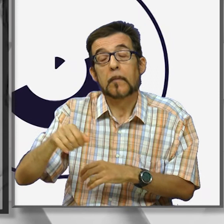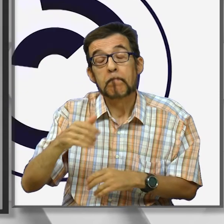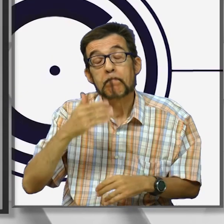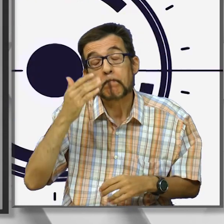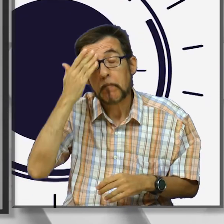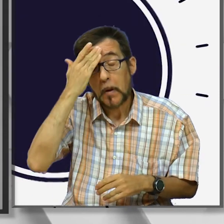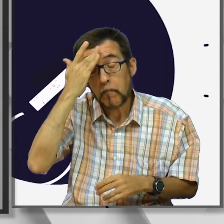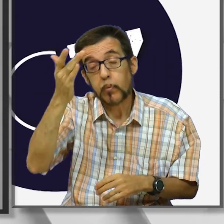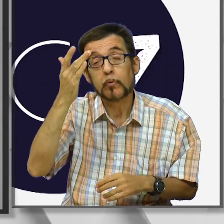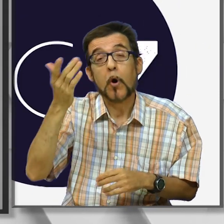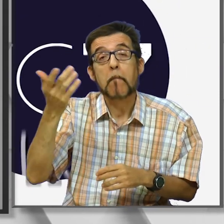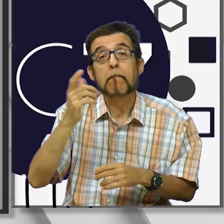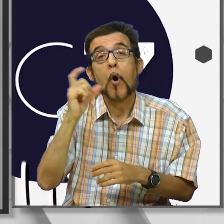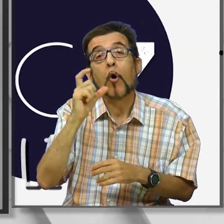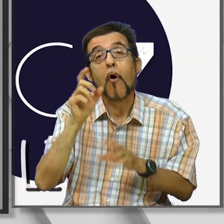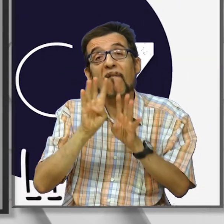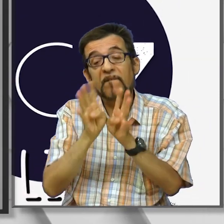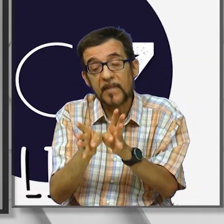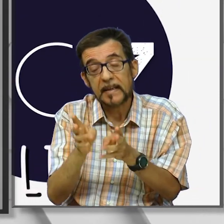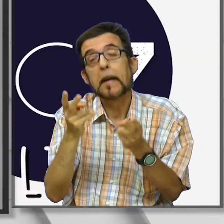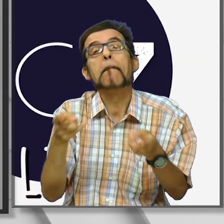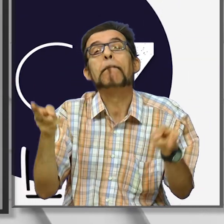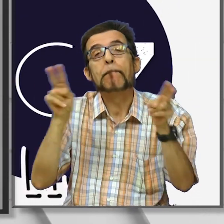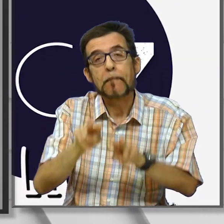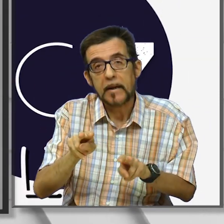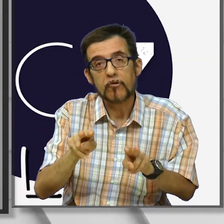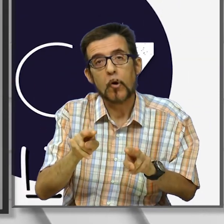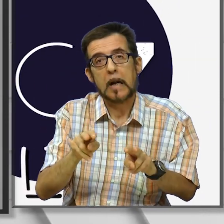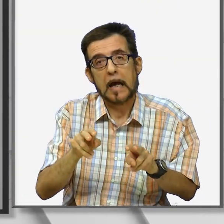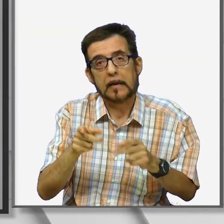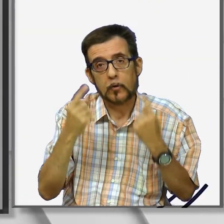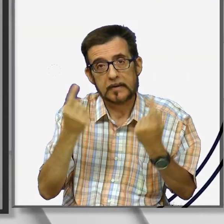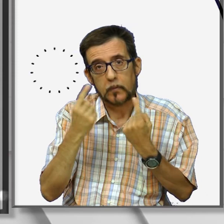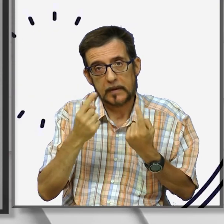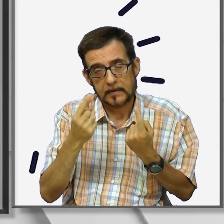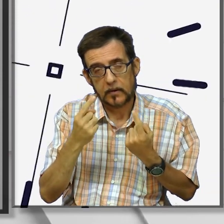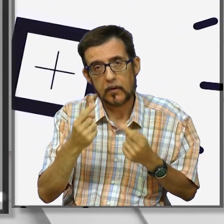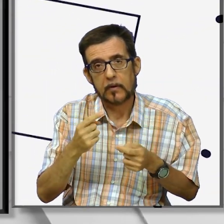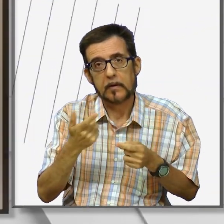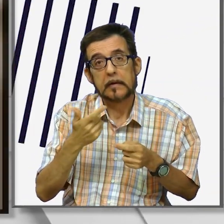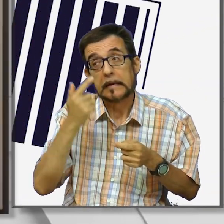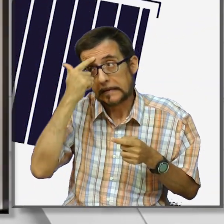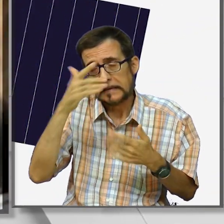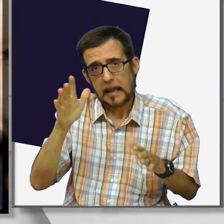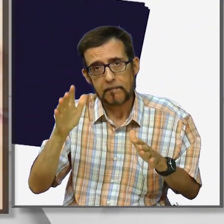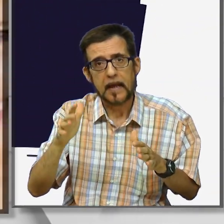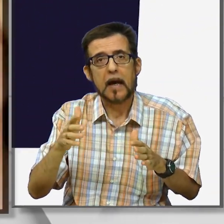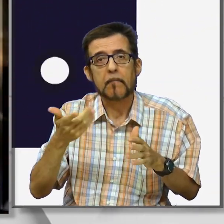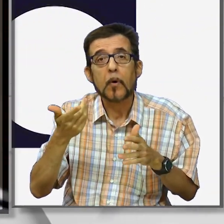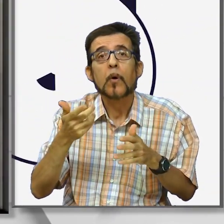Purtroppo il Covid ha complicato tutto, come sappiamo, ma è successo che